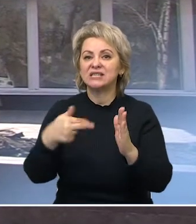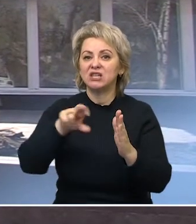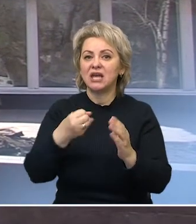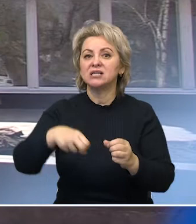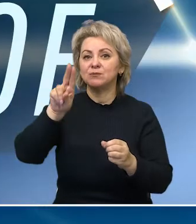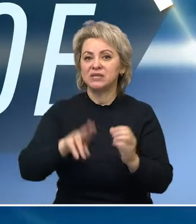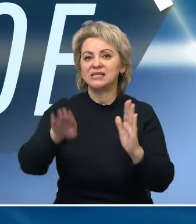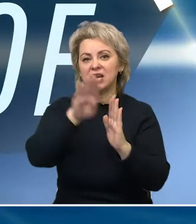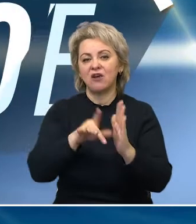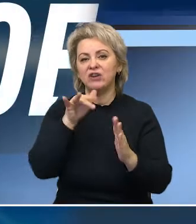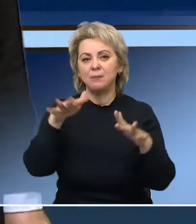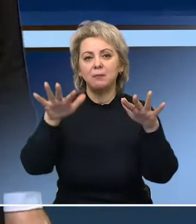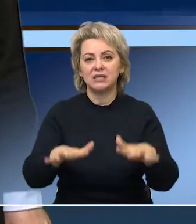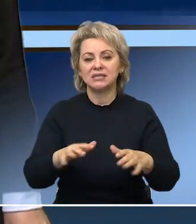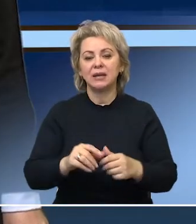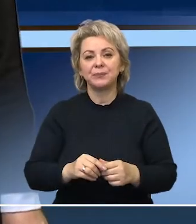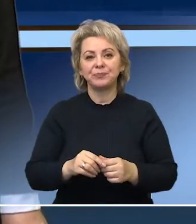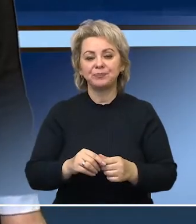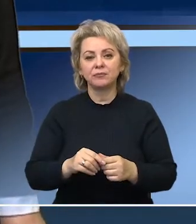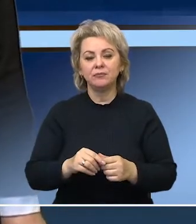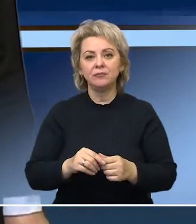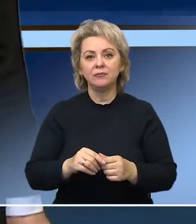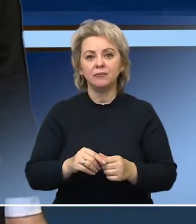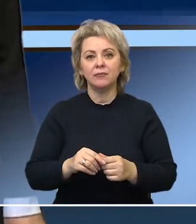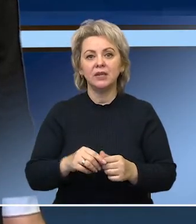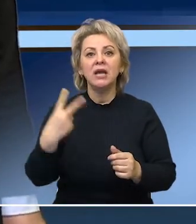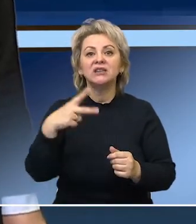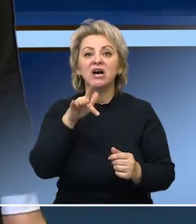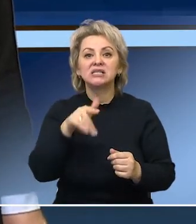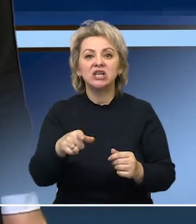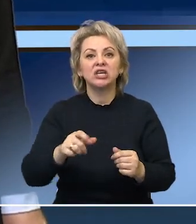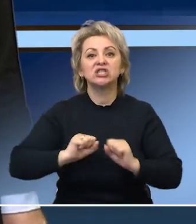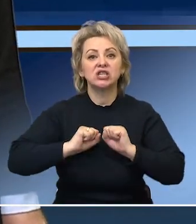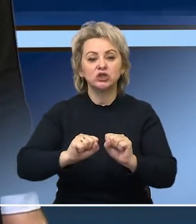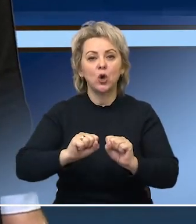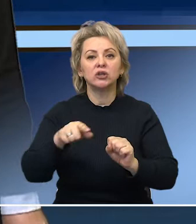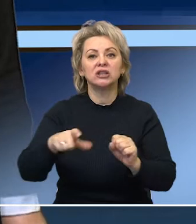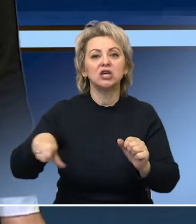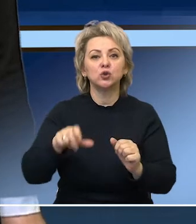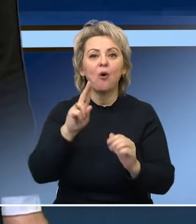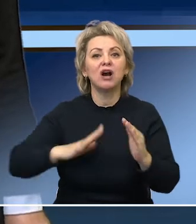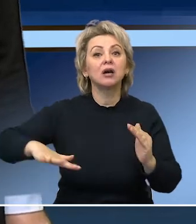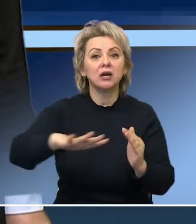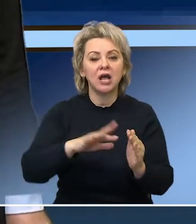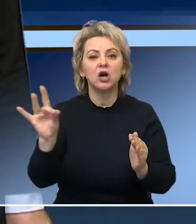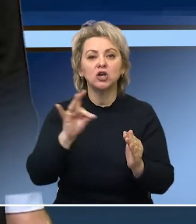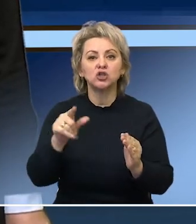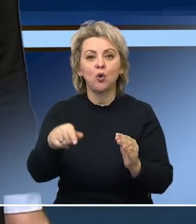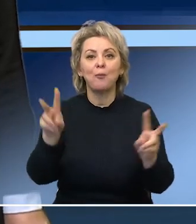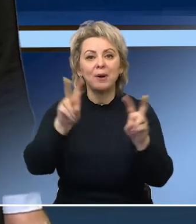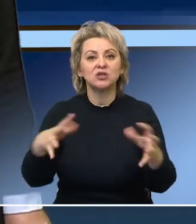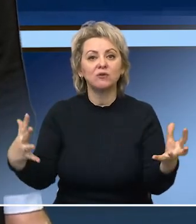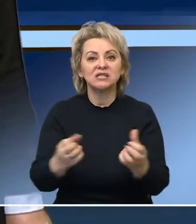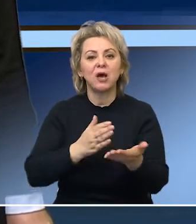«Время местное». 20 лет на страже безопасности Донского края. Ростовская поисково-спасательная служба